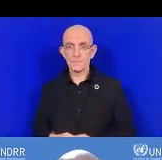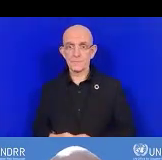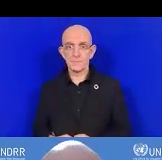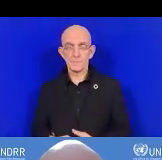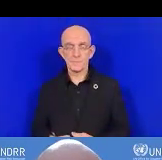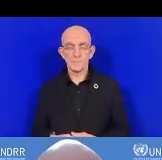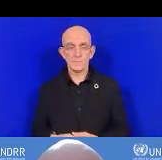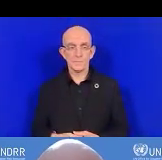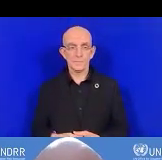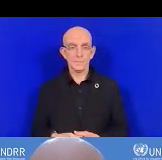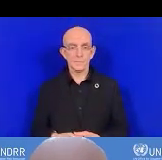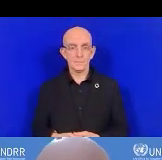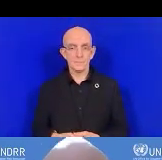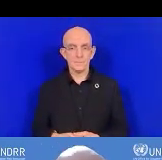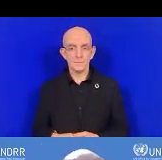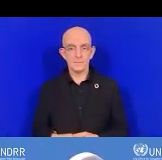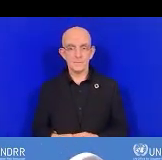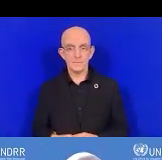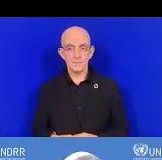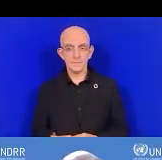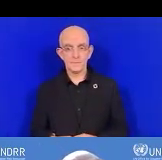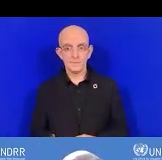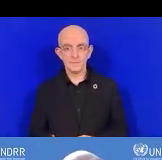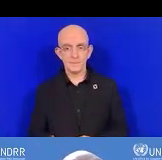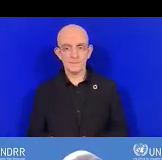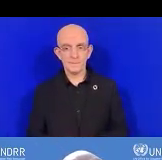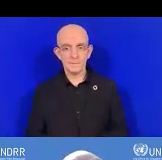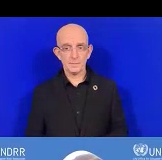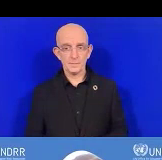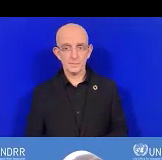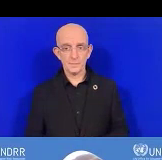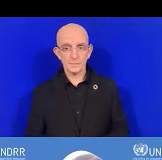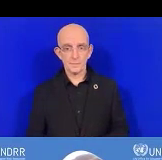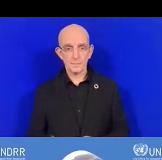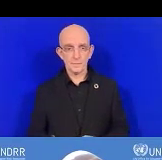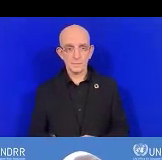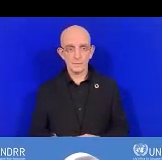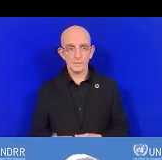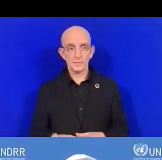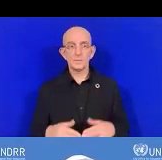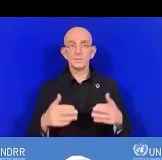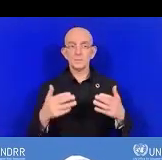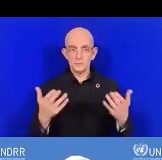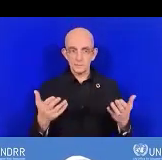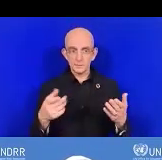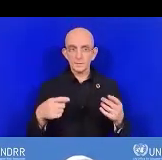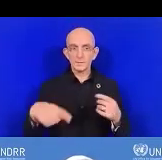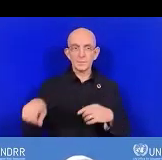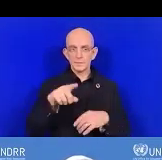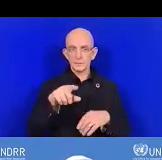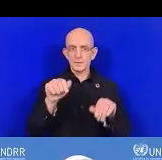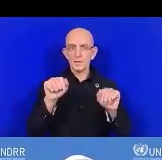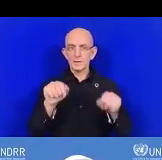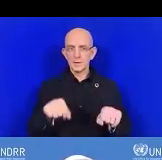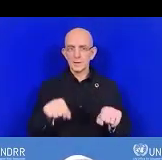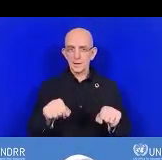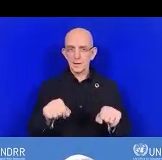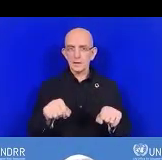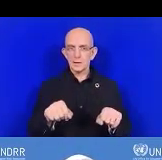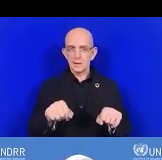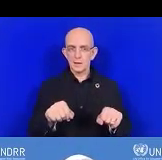ou bien vous pouvez utiliser ce code QR qui est affiché à l'écran.